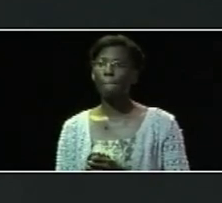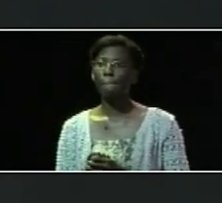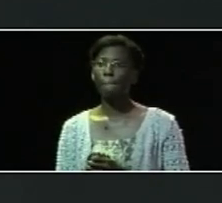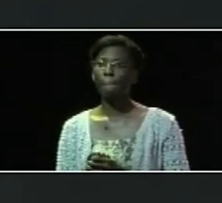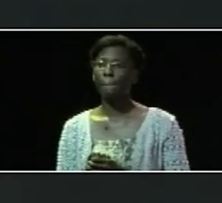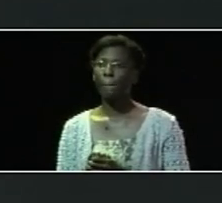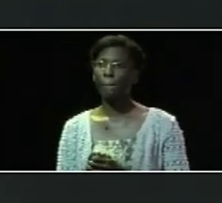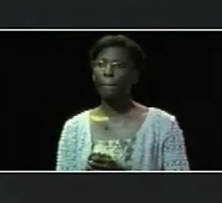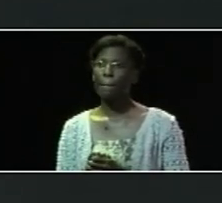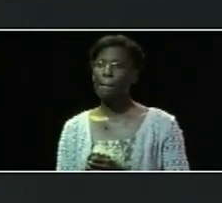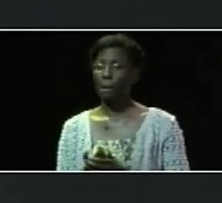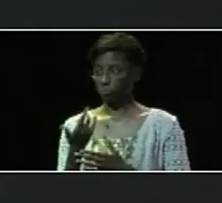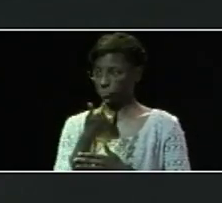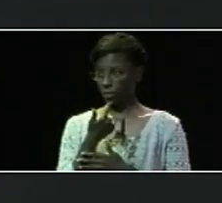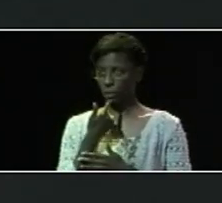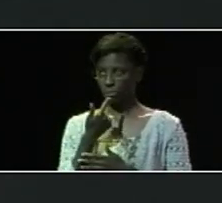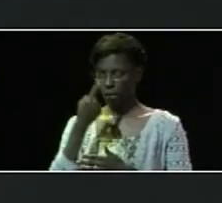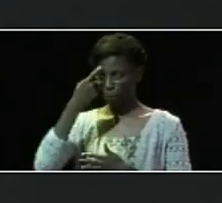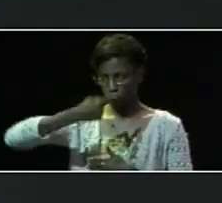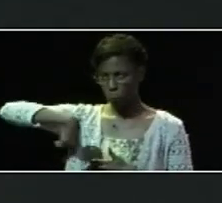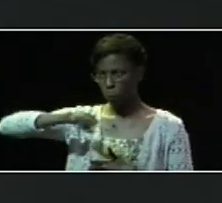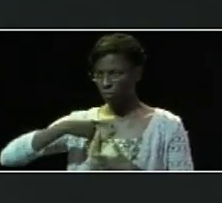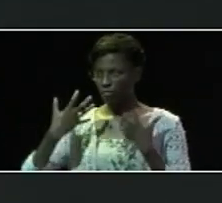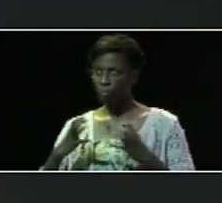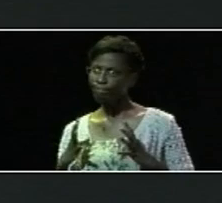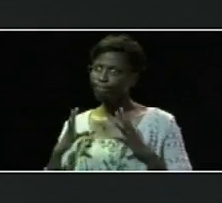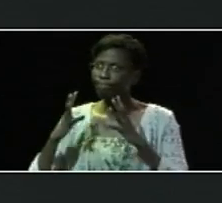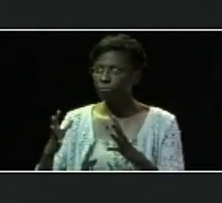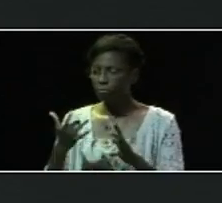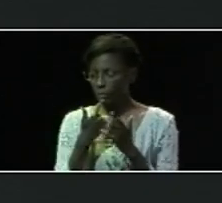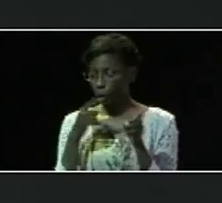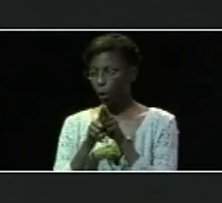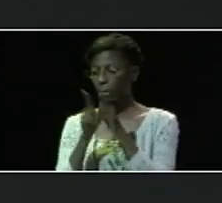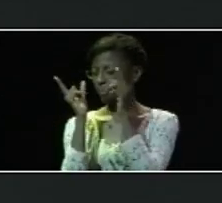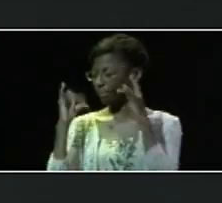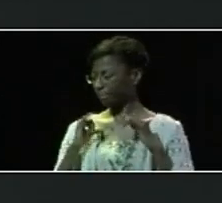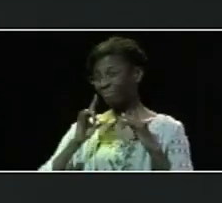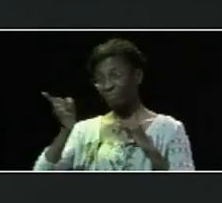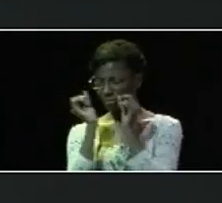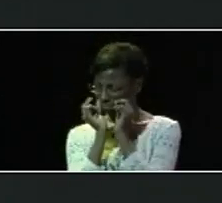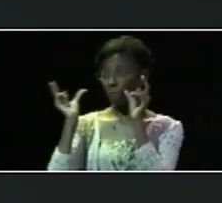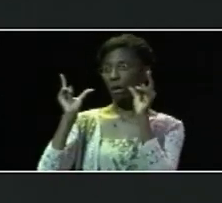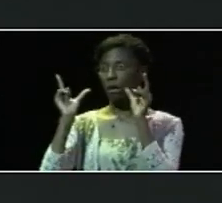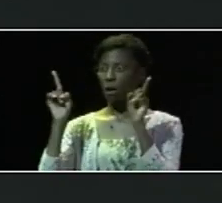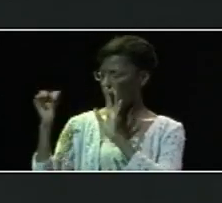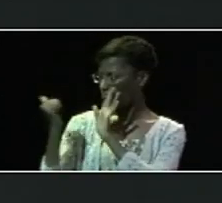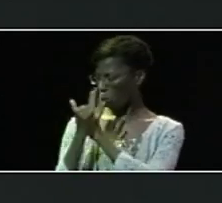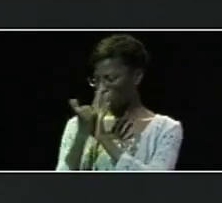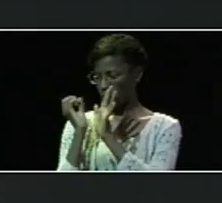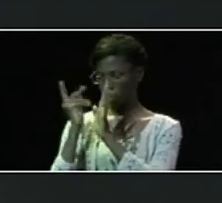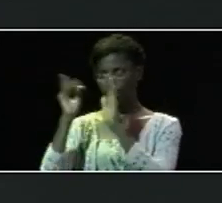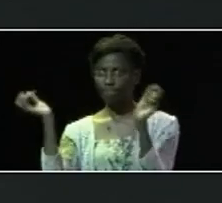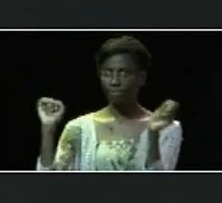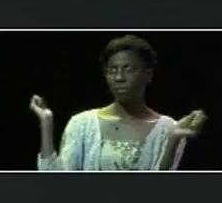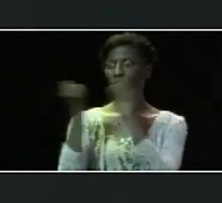C'est-à-dire pour un engagement de notre part dans un réveil en vue de la mission. Pour présenter ce merveilleux